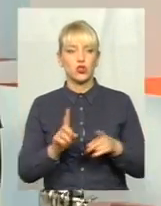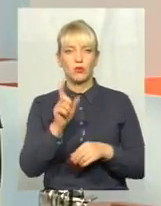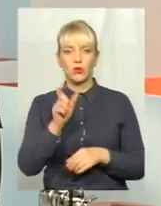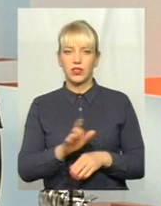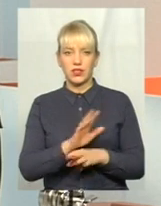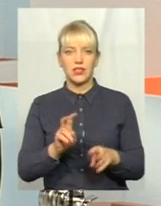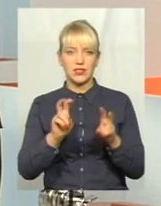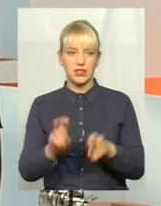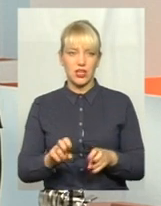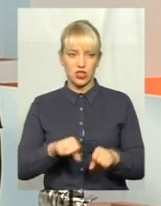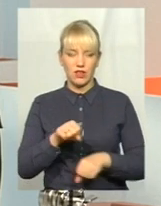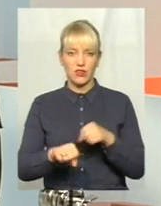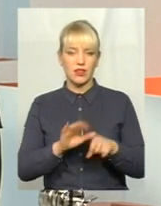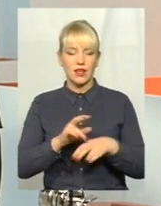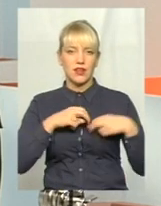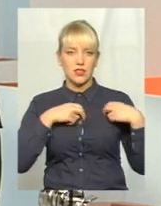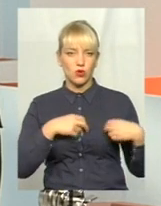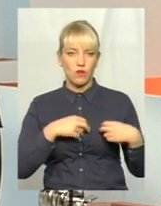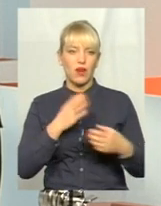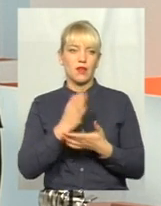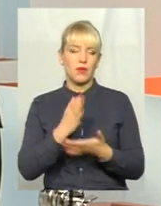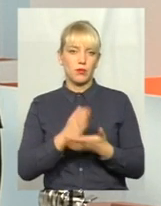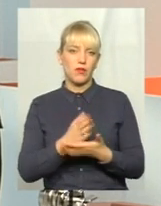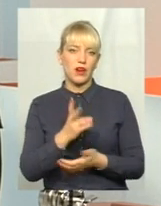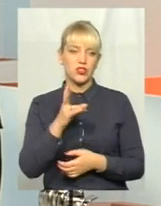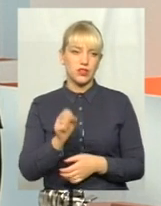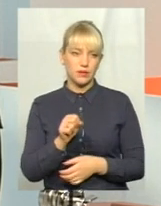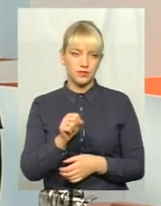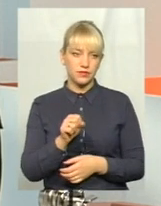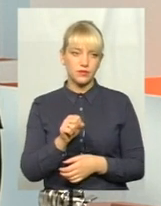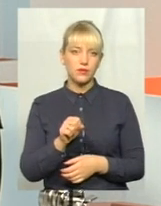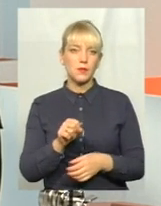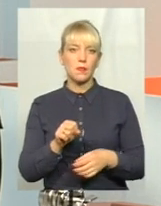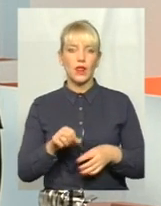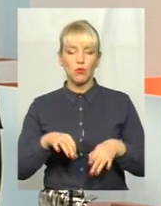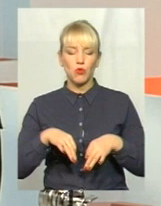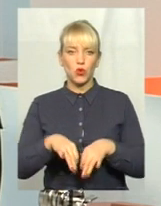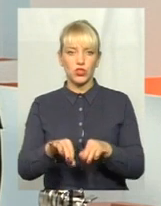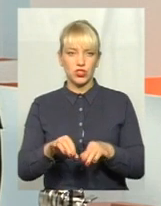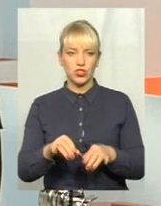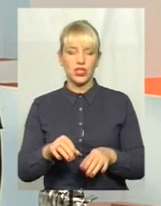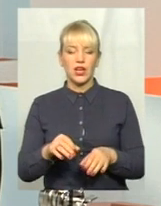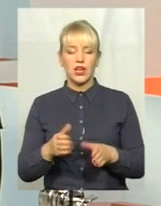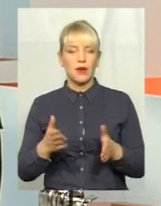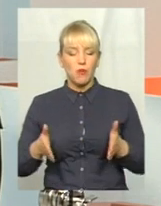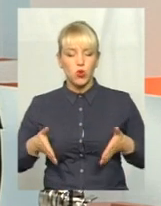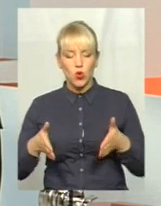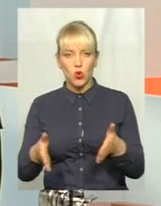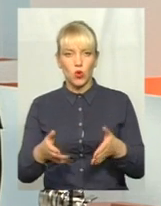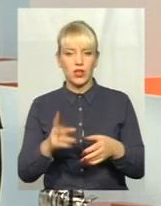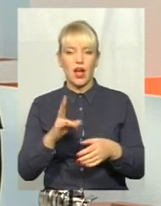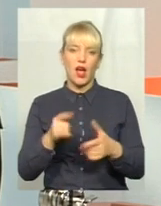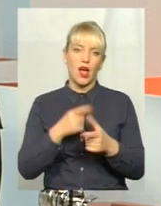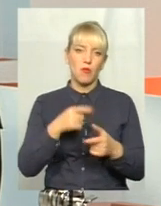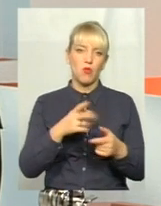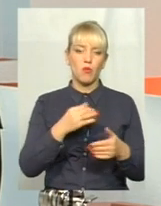на велосипед, не ризикувала, перебуваючи на проїжджій частині, або їдячи по тротуару і заважаючи про